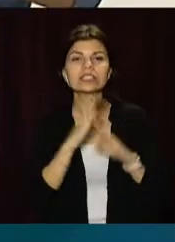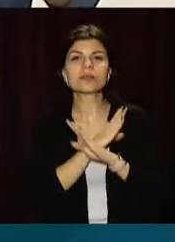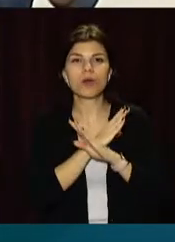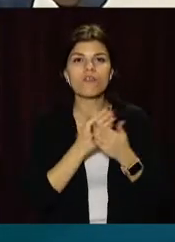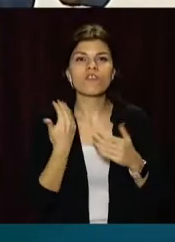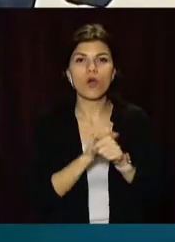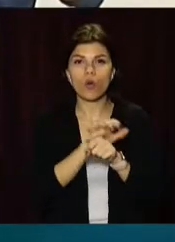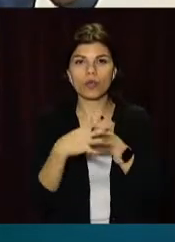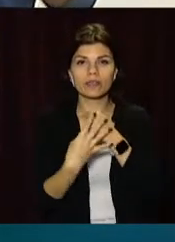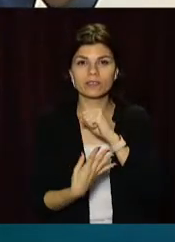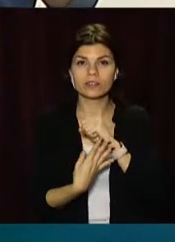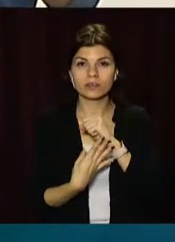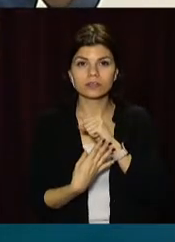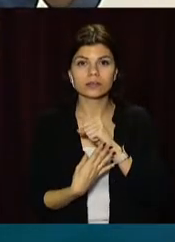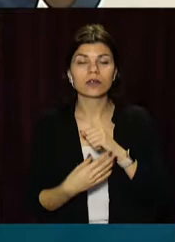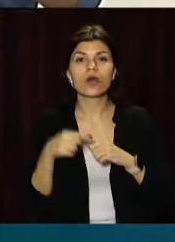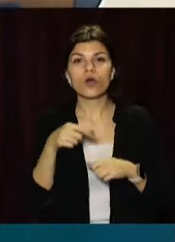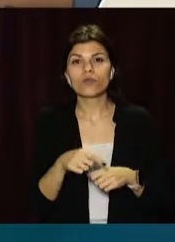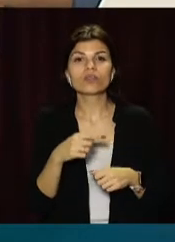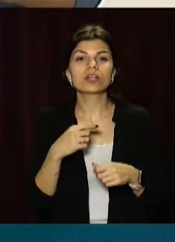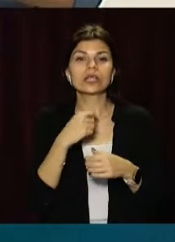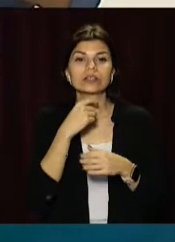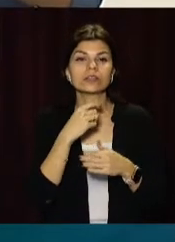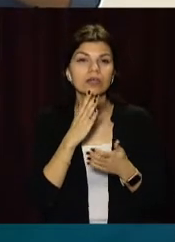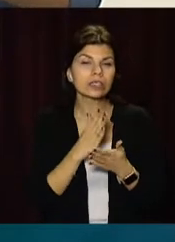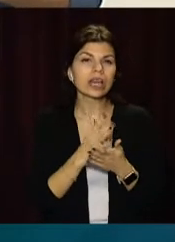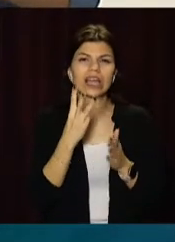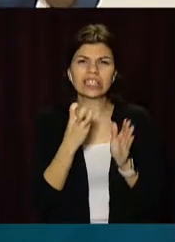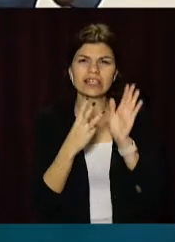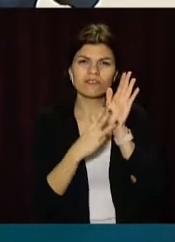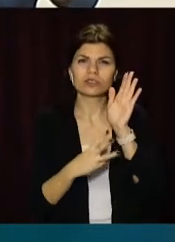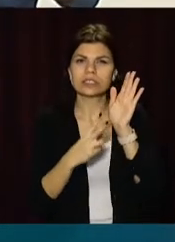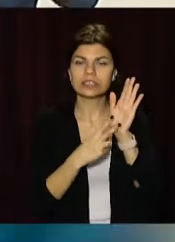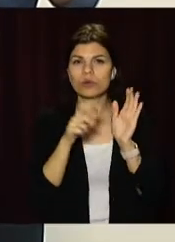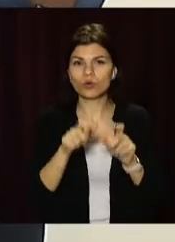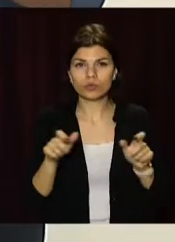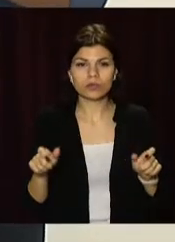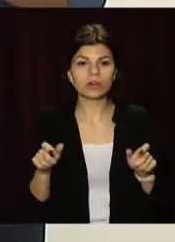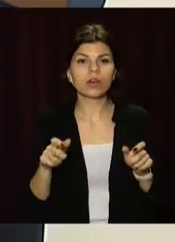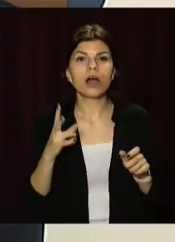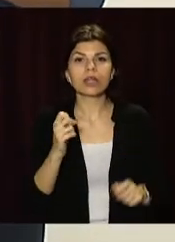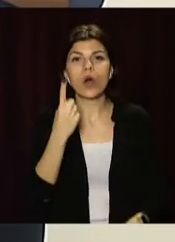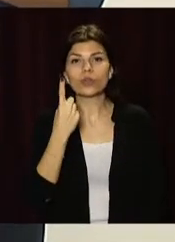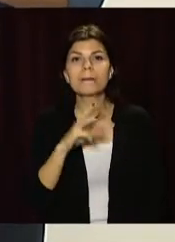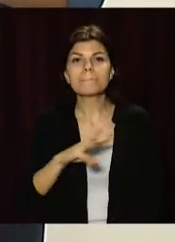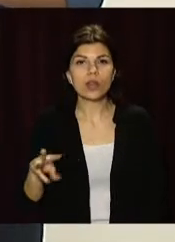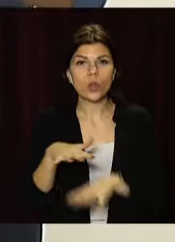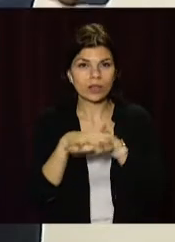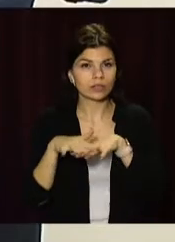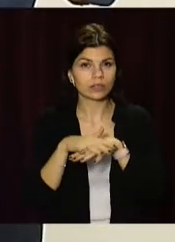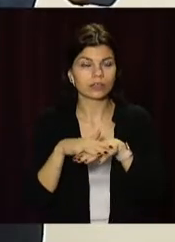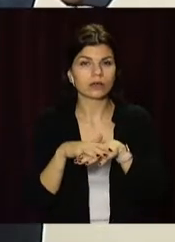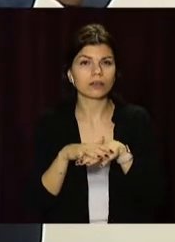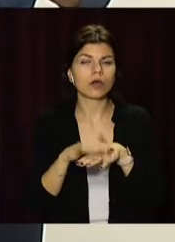COVID-19. Він настановить 387 осіб на 1 мільйон населення.